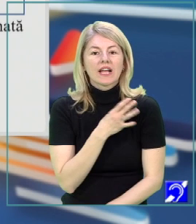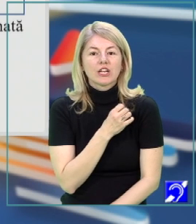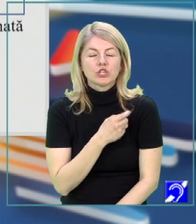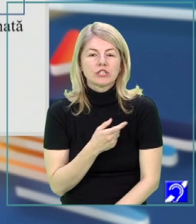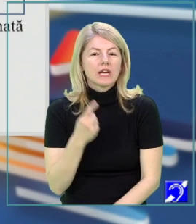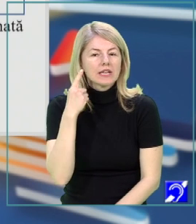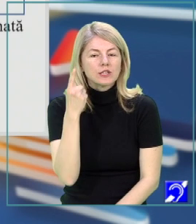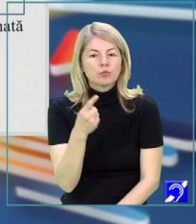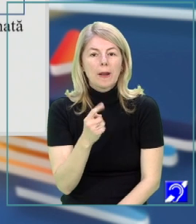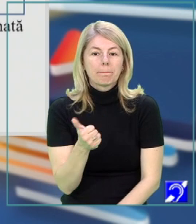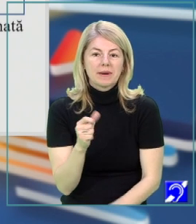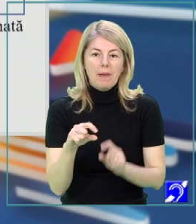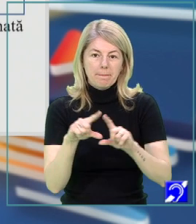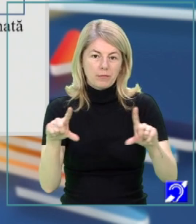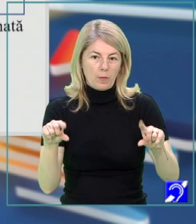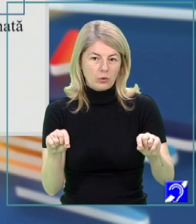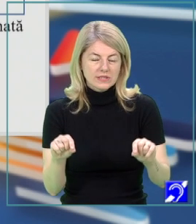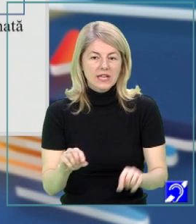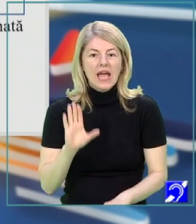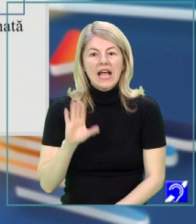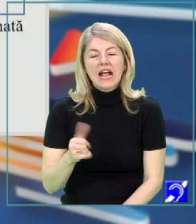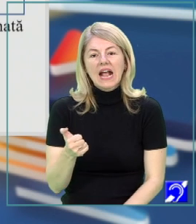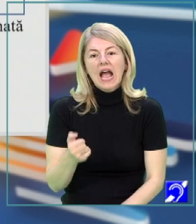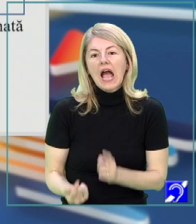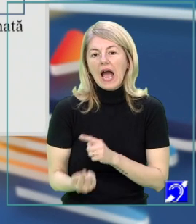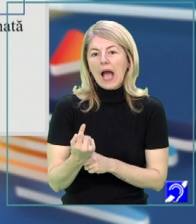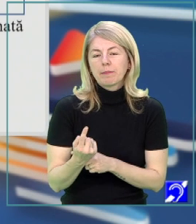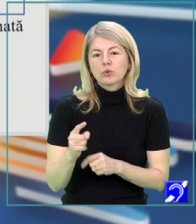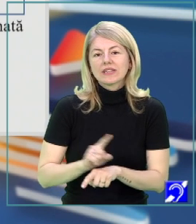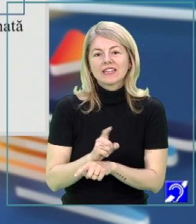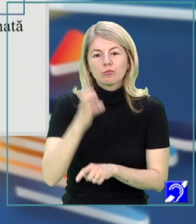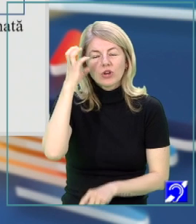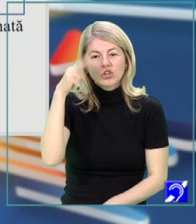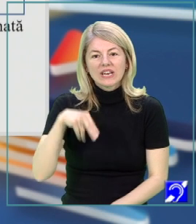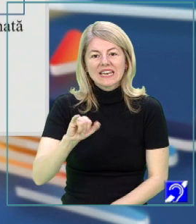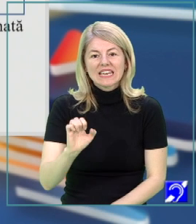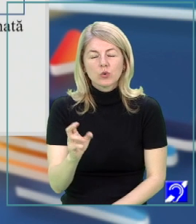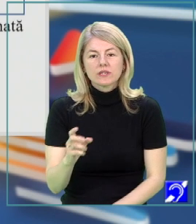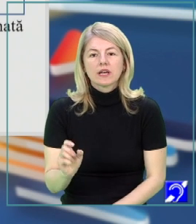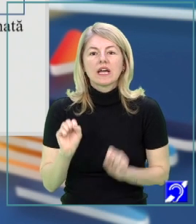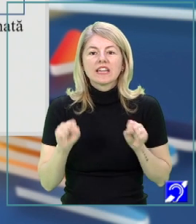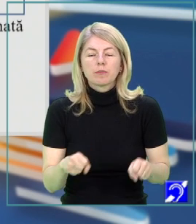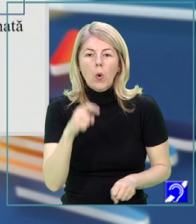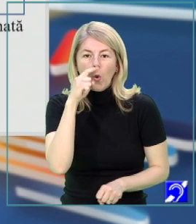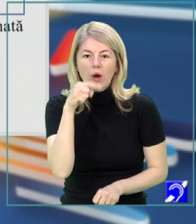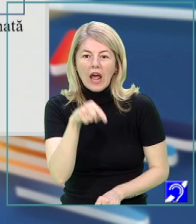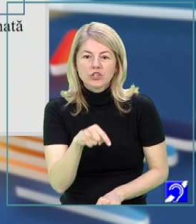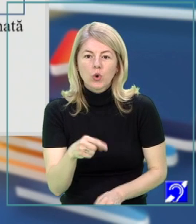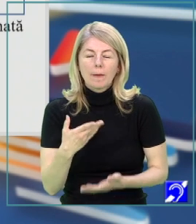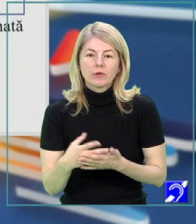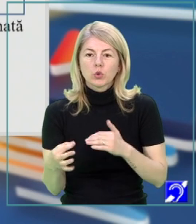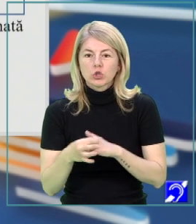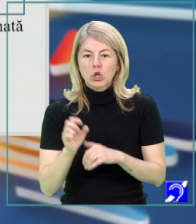se speculează prima propoziție, că ar fi apărut încă din timpul regelui Ninus, întemeietorul orașelor Ninive și Babilon, pentru